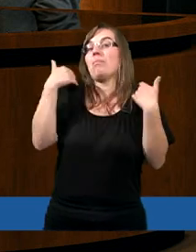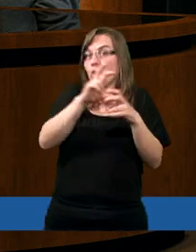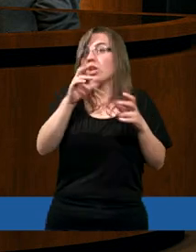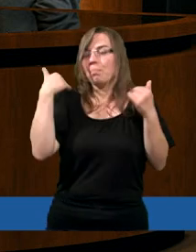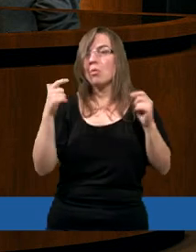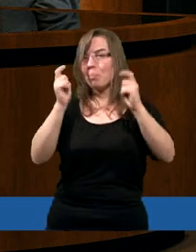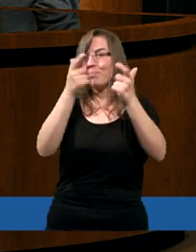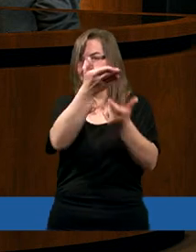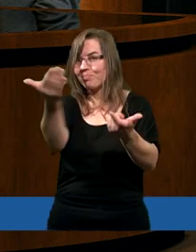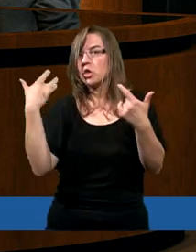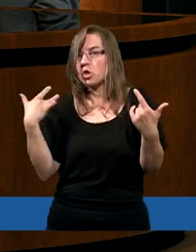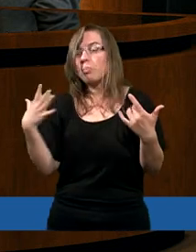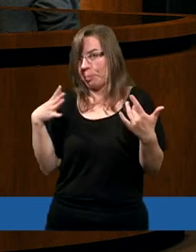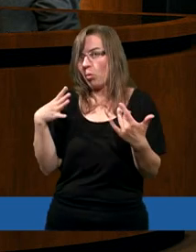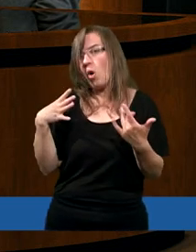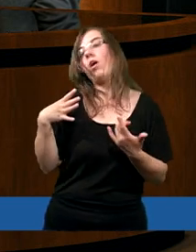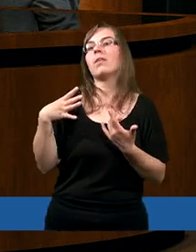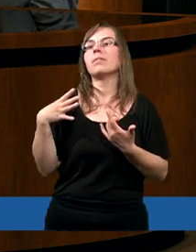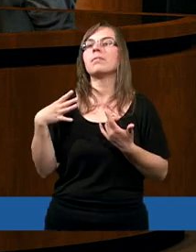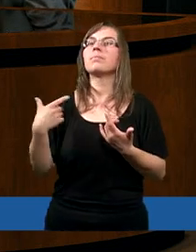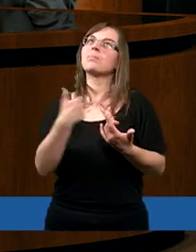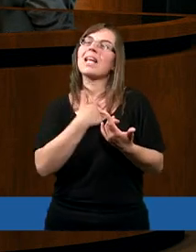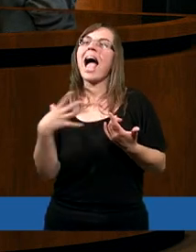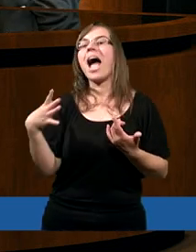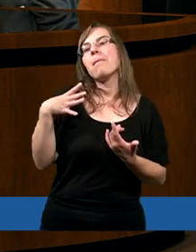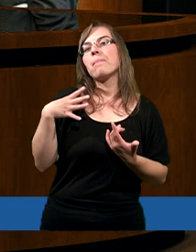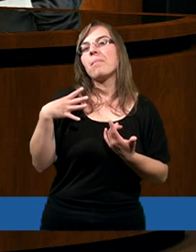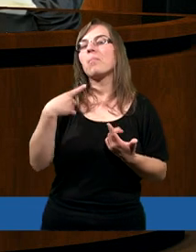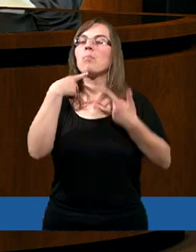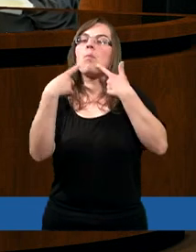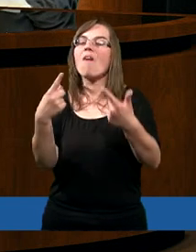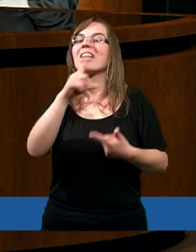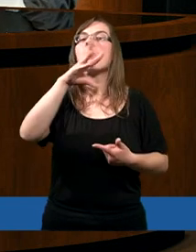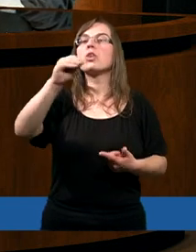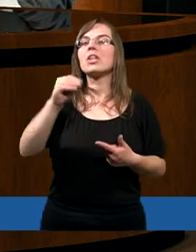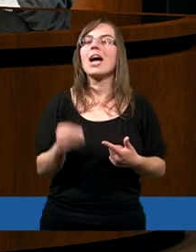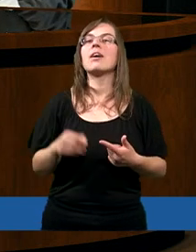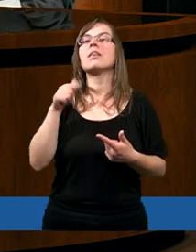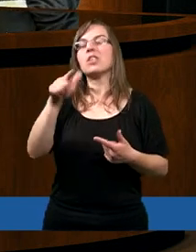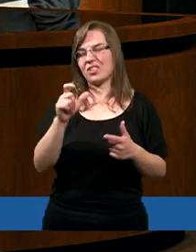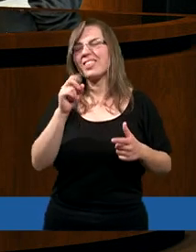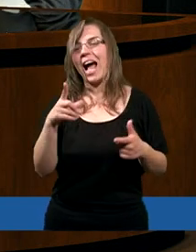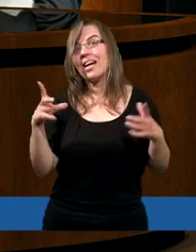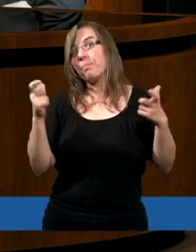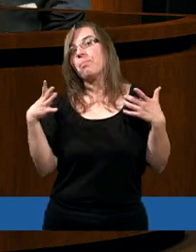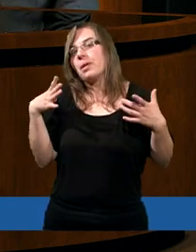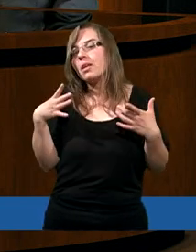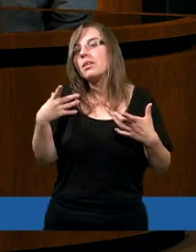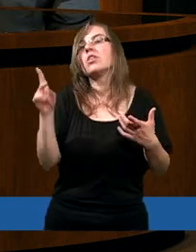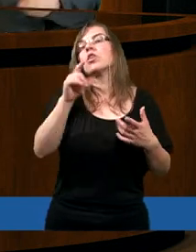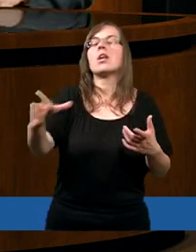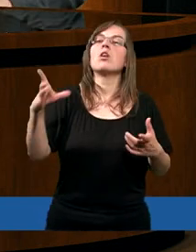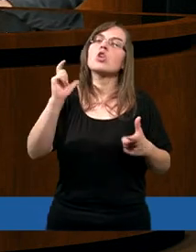Czy były takie przypadki w Waszym życiu? Ja bym powiedział, że każdy przypadek,